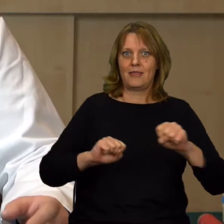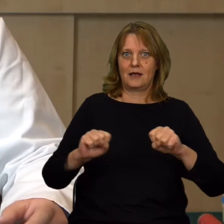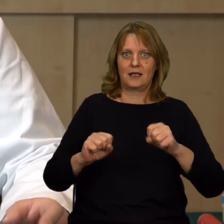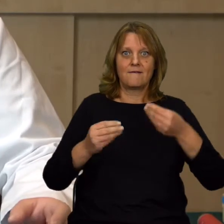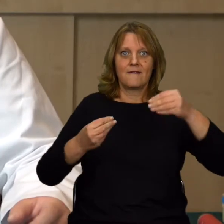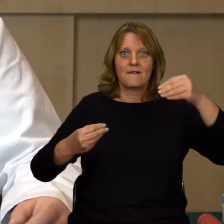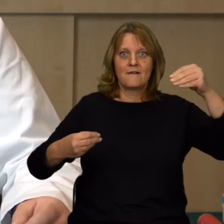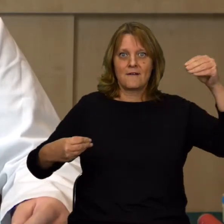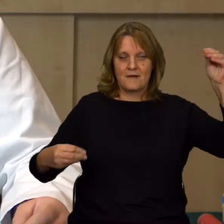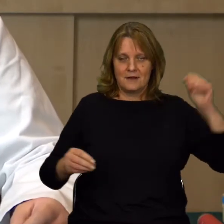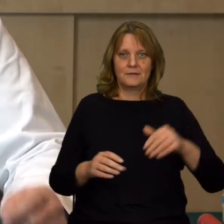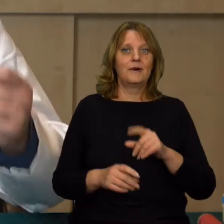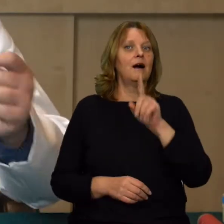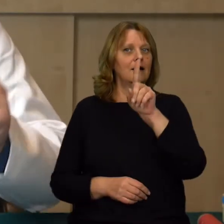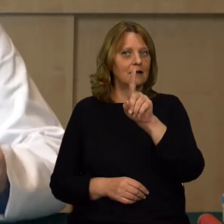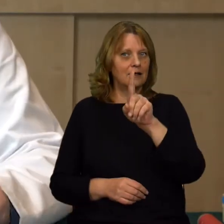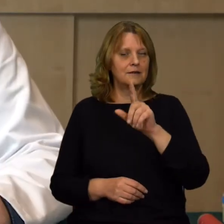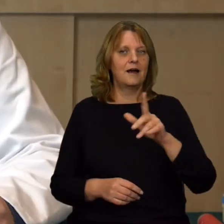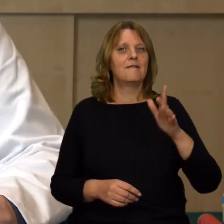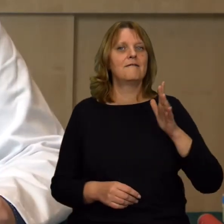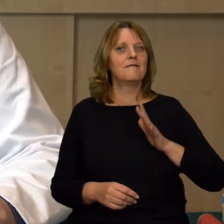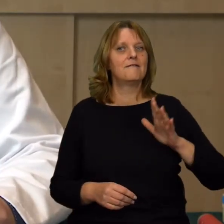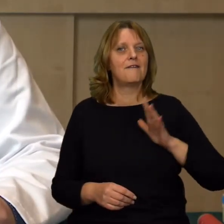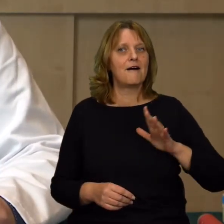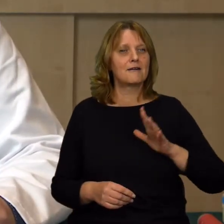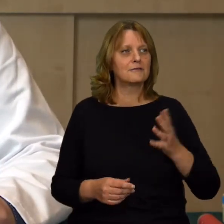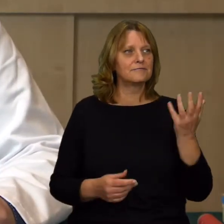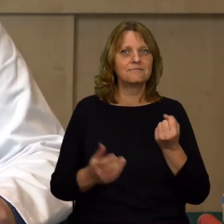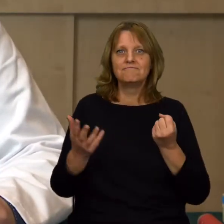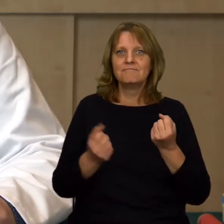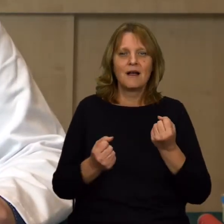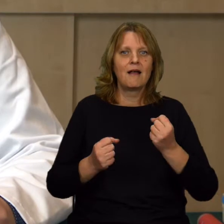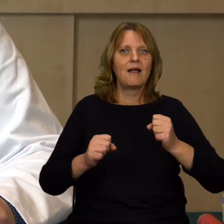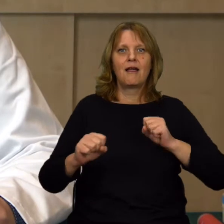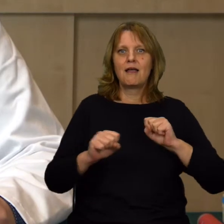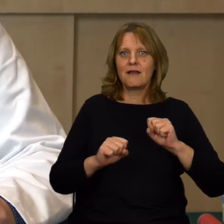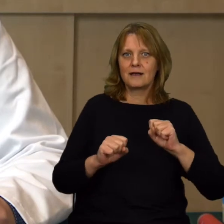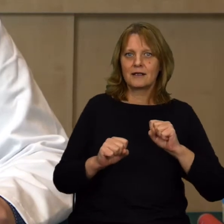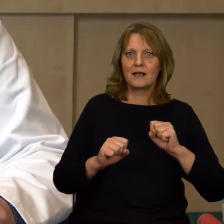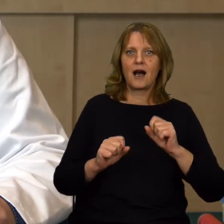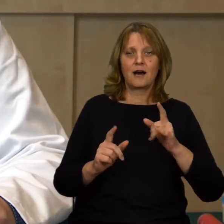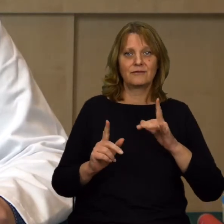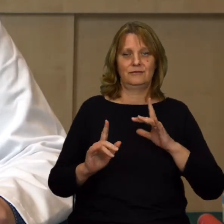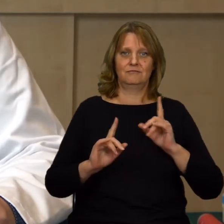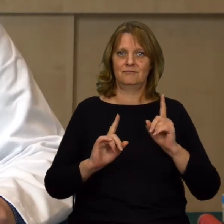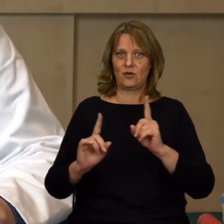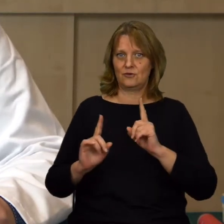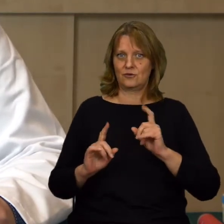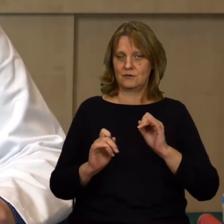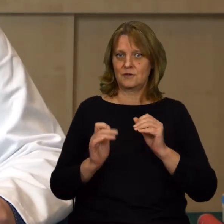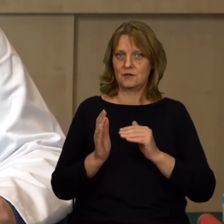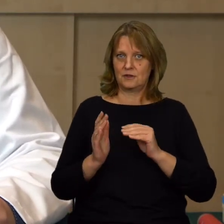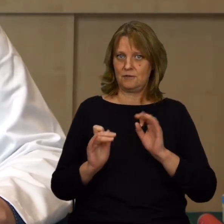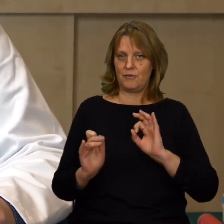Coraz więcej potrzebujemy tej energii. Ale warto pozyskiwać energię oczywiście w rozsądny sposób.